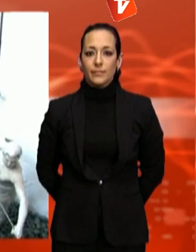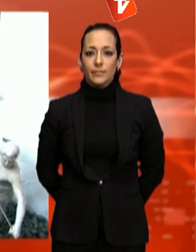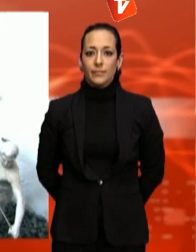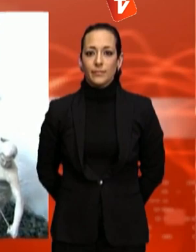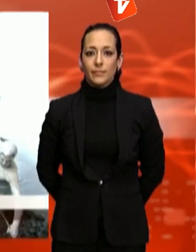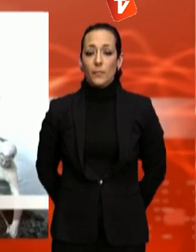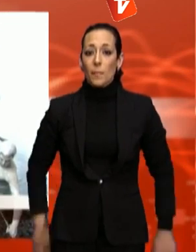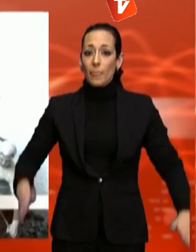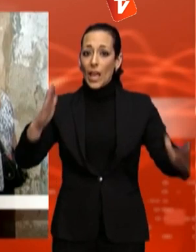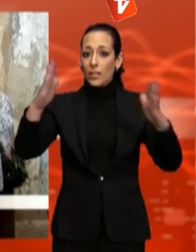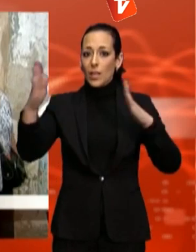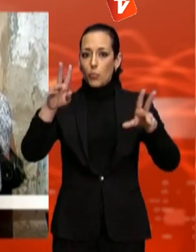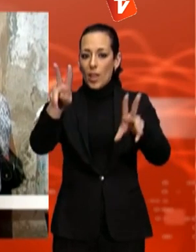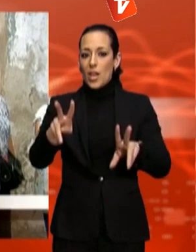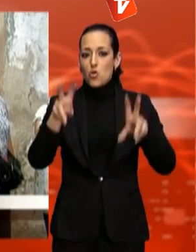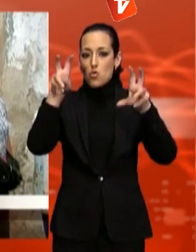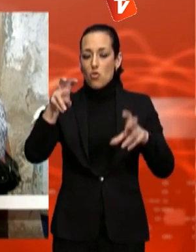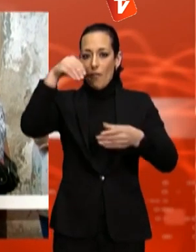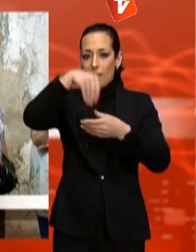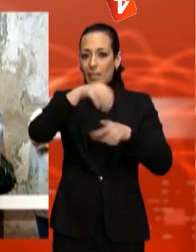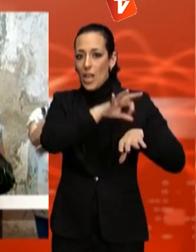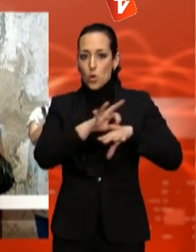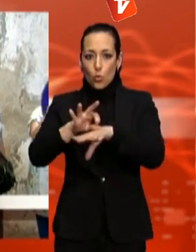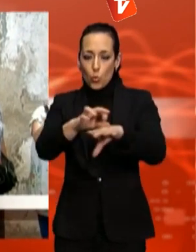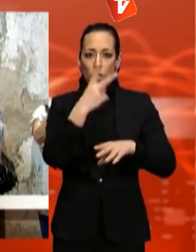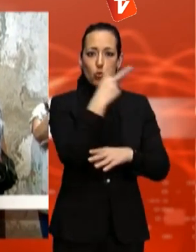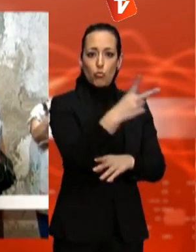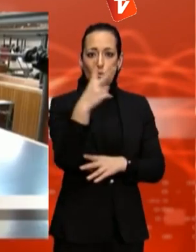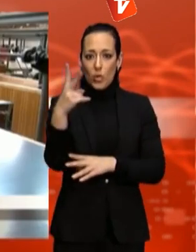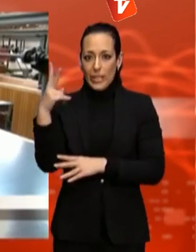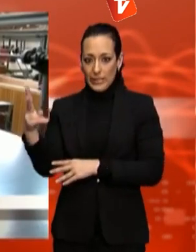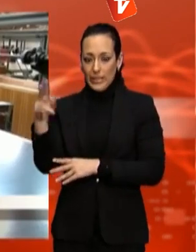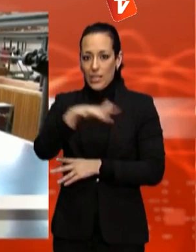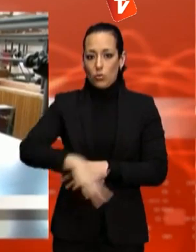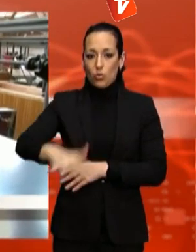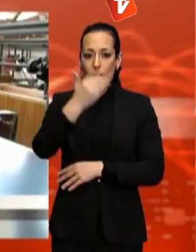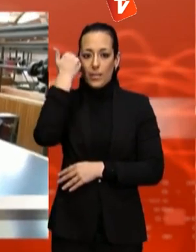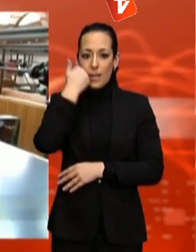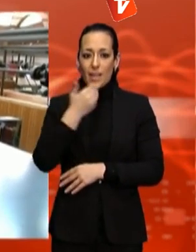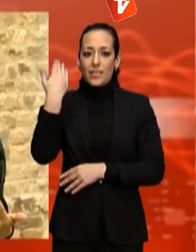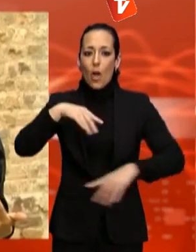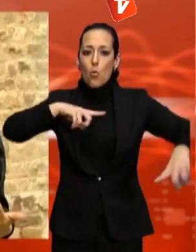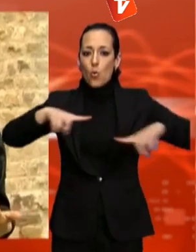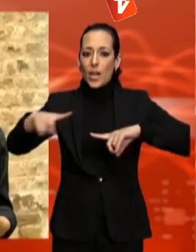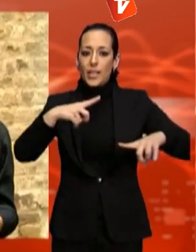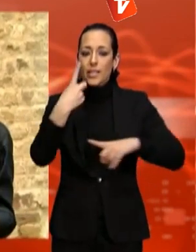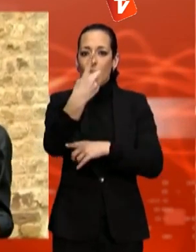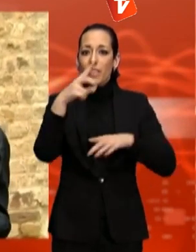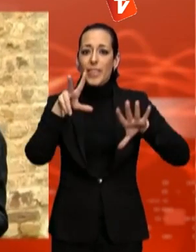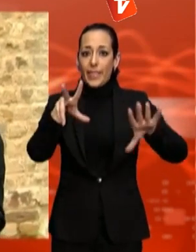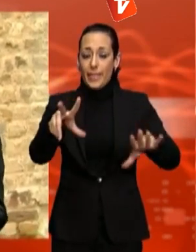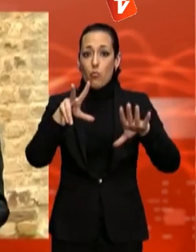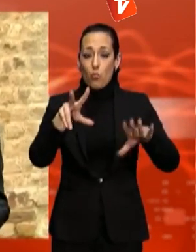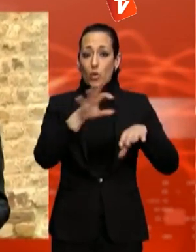Nova temporada de rutes turístiques guiades a Terrassa. L'Ajuntament organitza un any més fins a 18 sortides en funció de la demanda de les dues